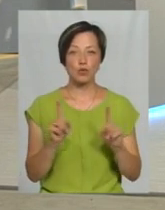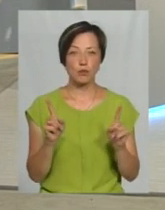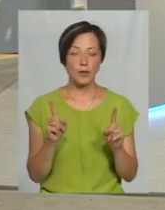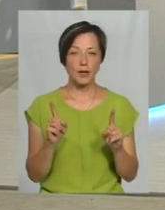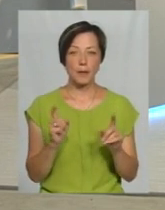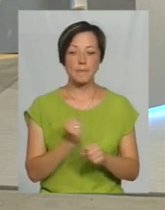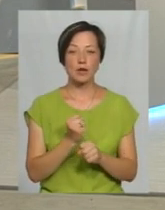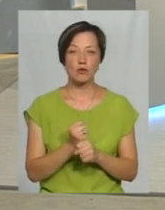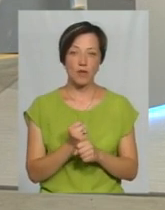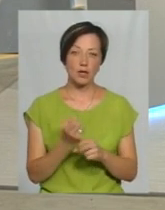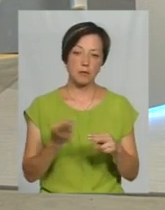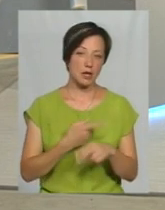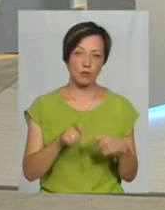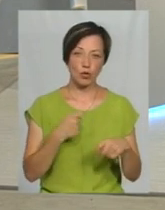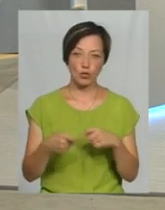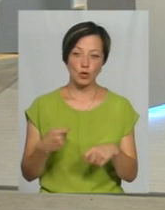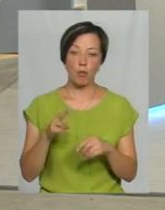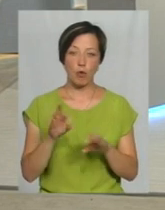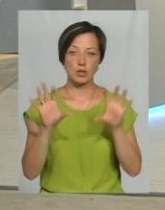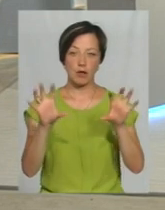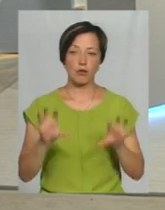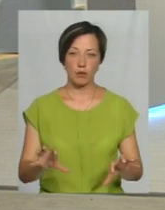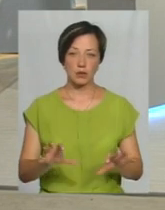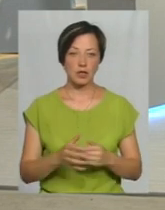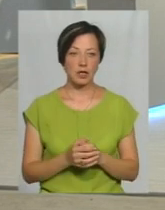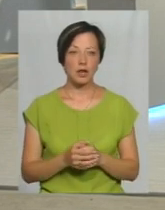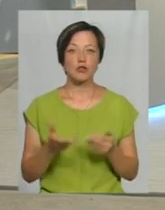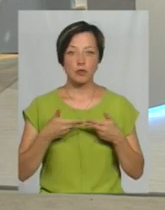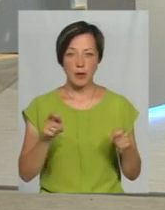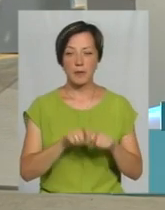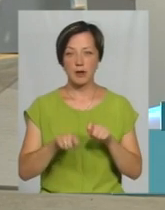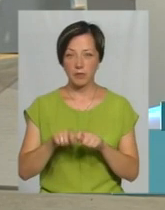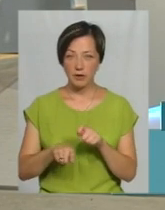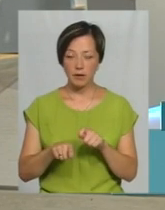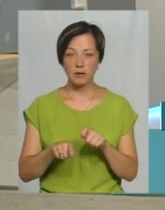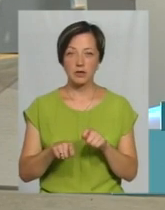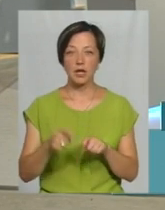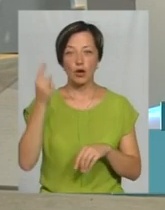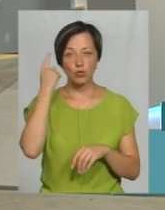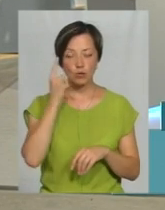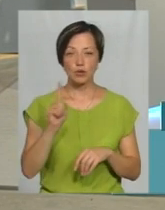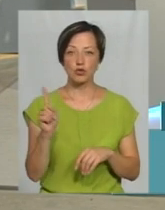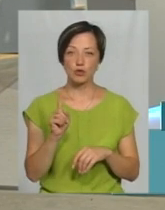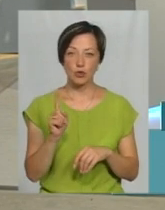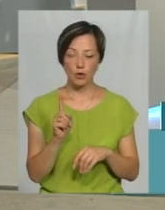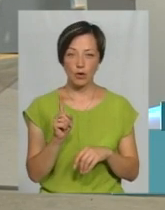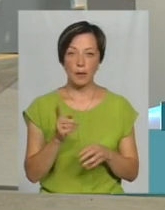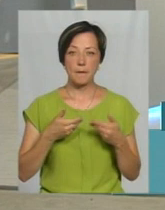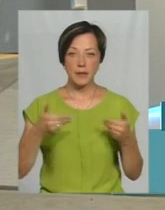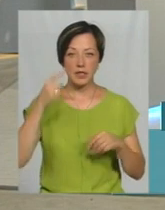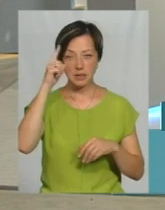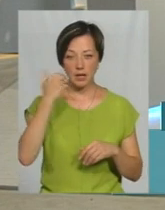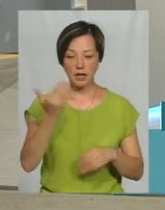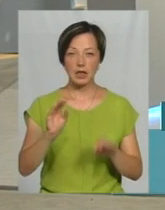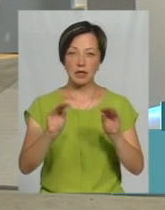працювати там без порушень і по закону? Цих, що ми перевірили, так? Так. Цих, що ми перевірили, я думаю, що ми знаємо